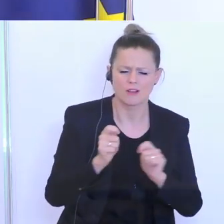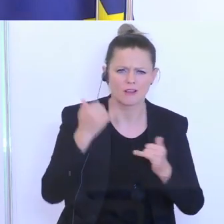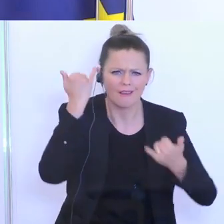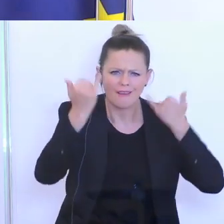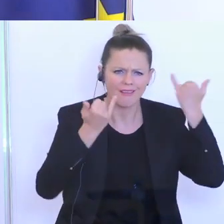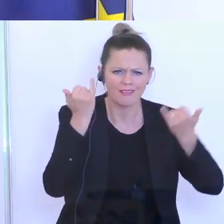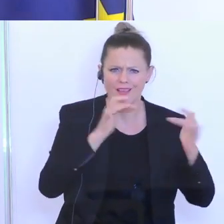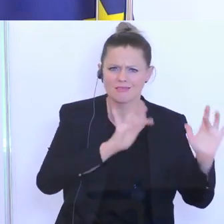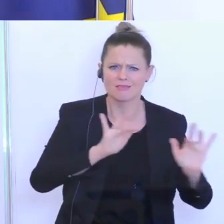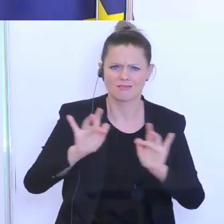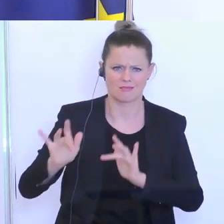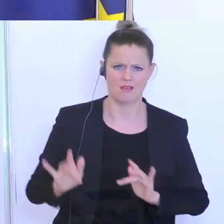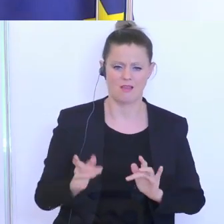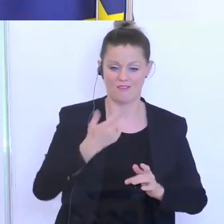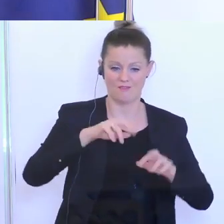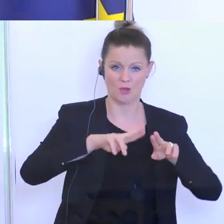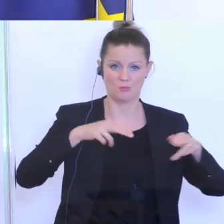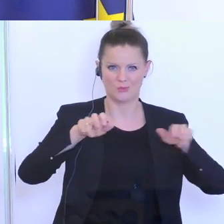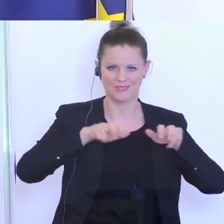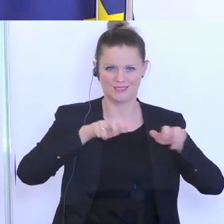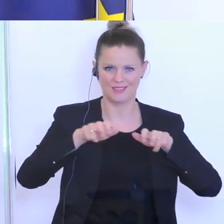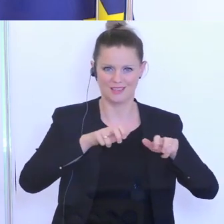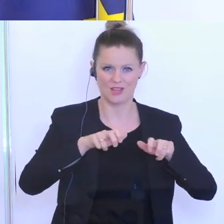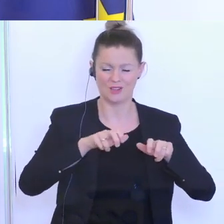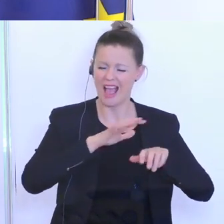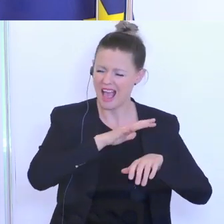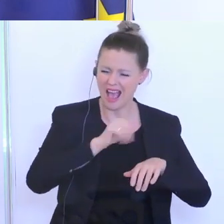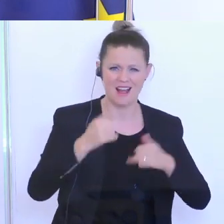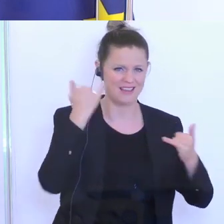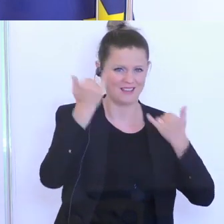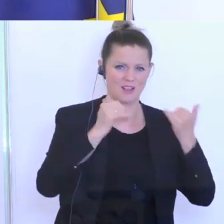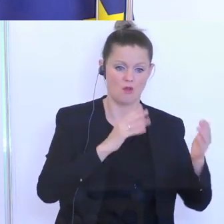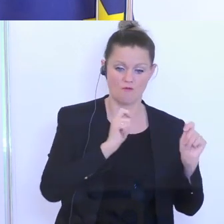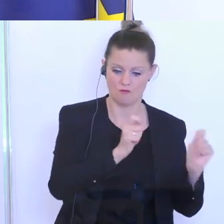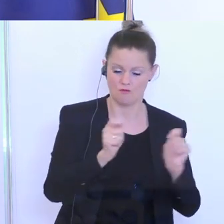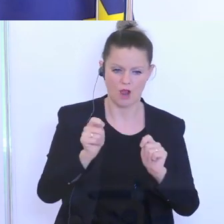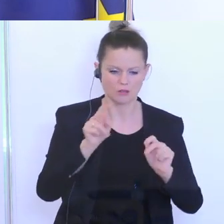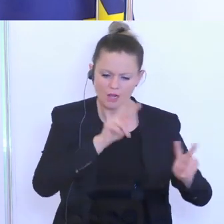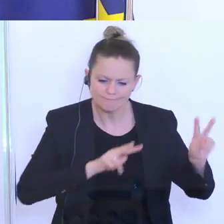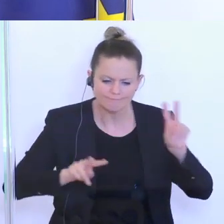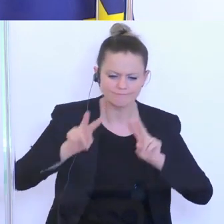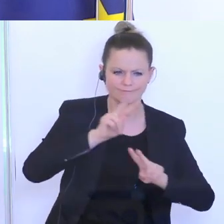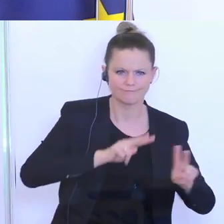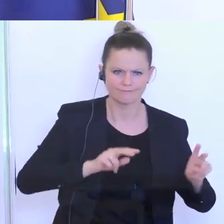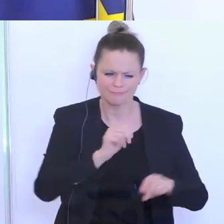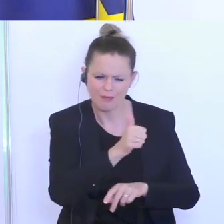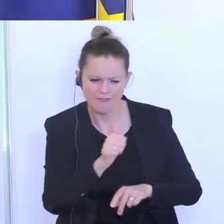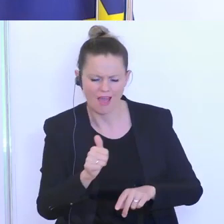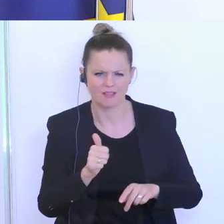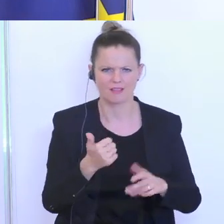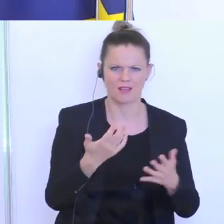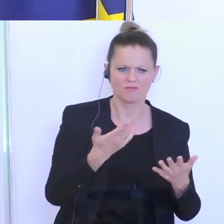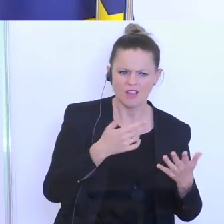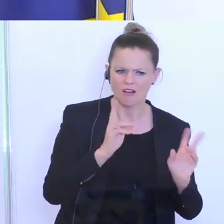dem Tisch liegen und wir als Bundesregierung schauen uns alle Ideen und Vorschläge an, bewerten, welche Ideen sind